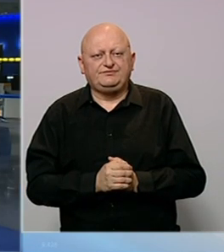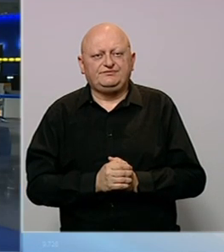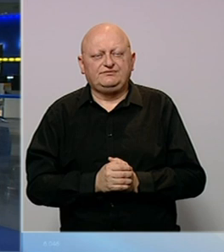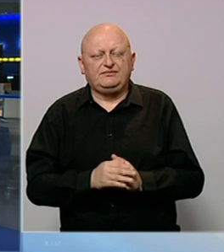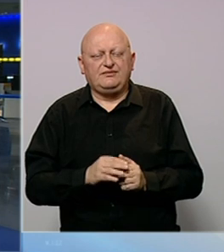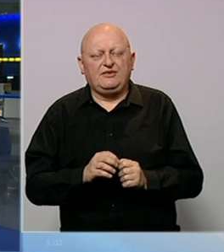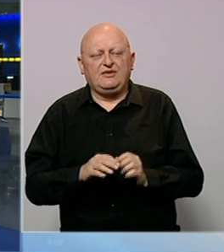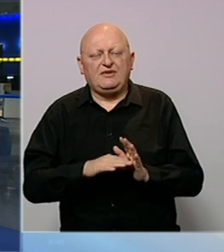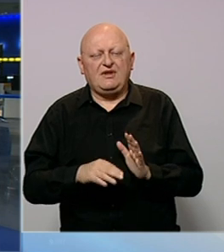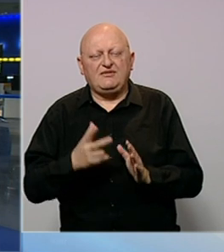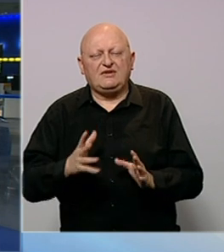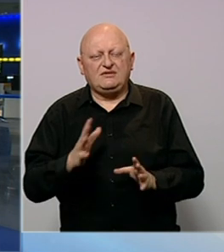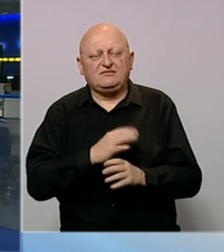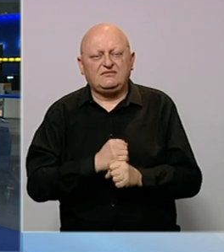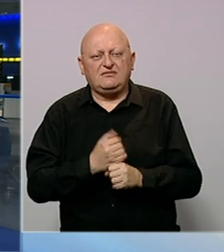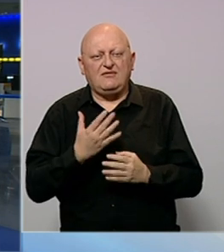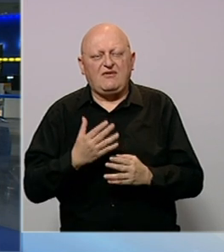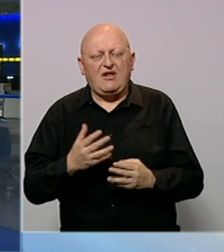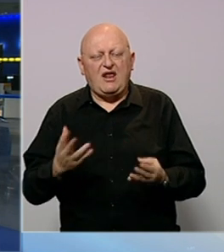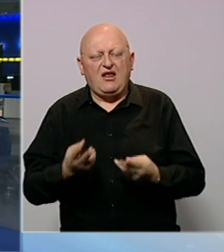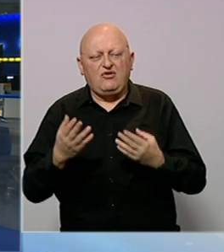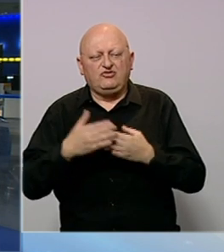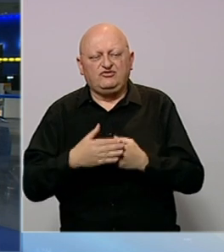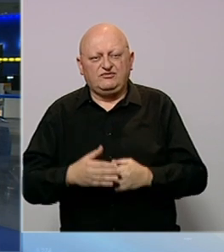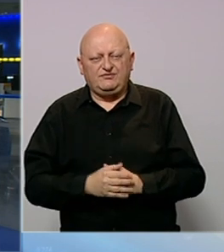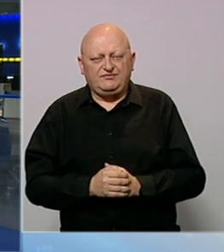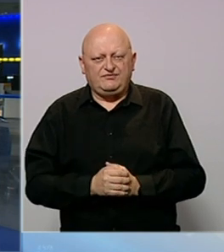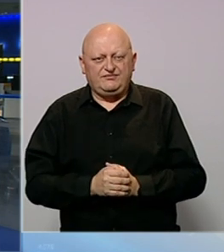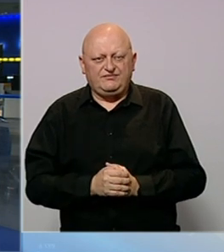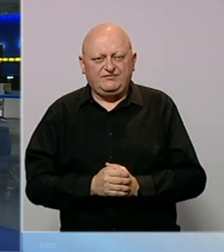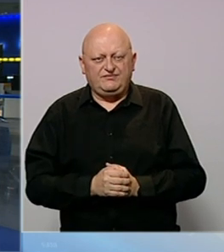Toliko u dnevniku 3. Želimo vam ugodnu i laku noć.